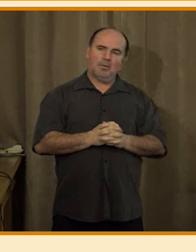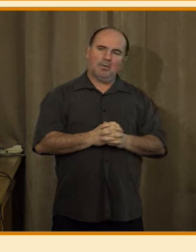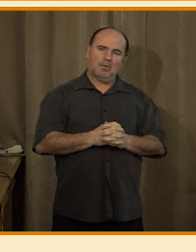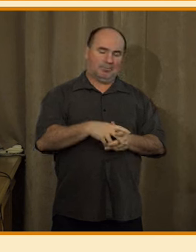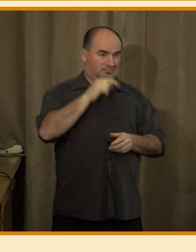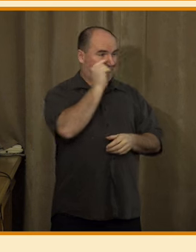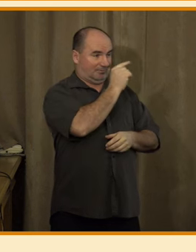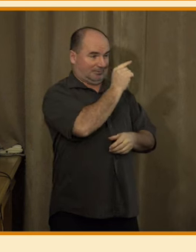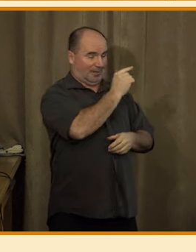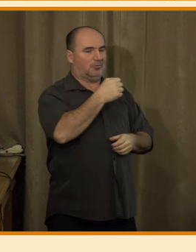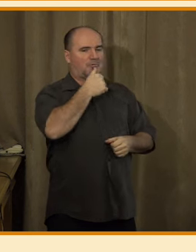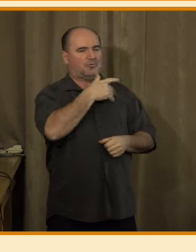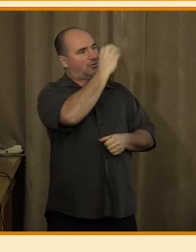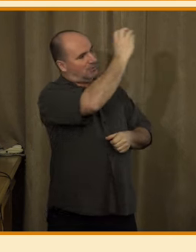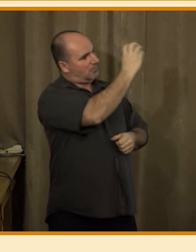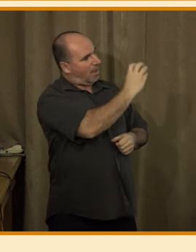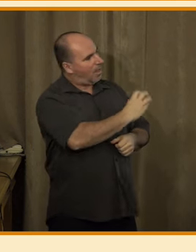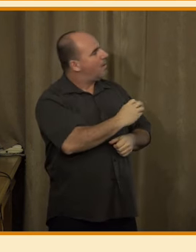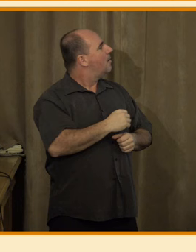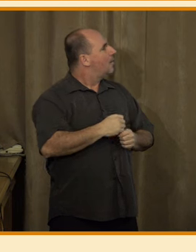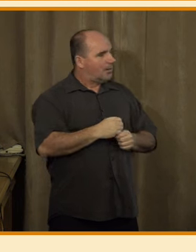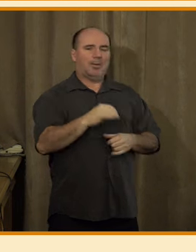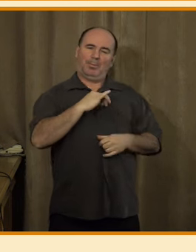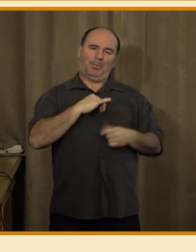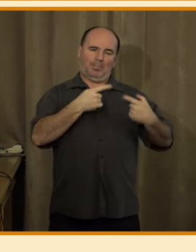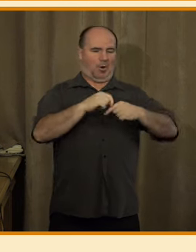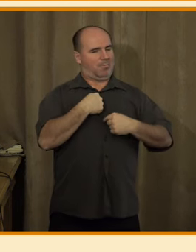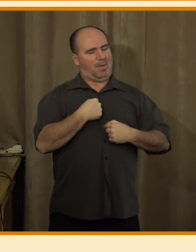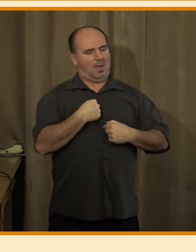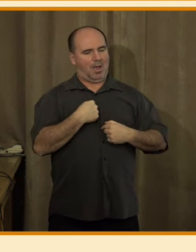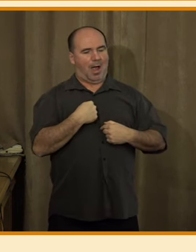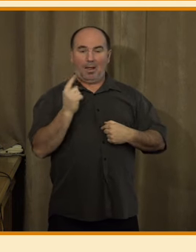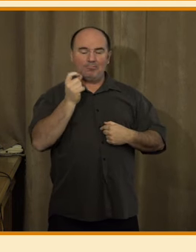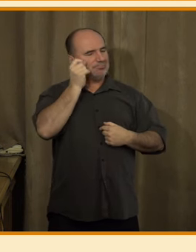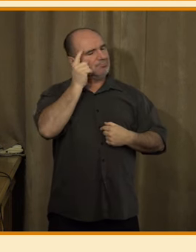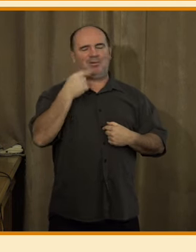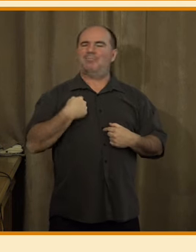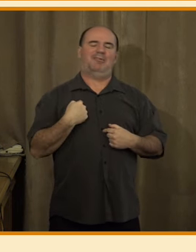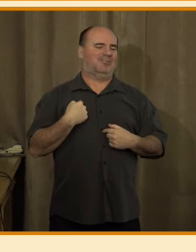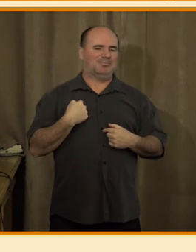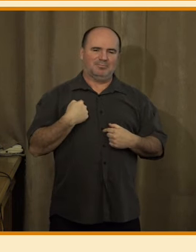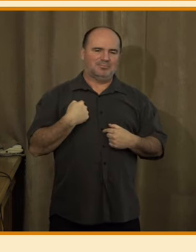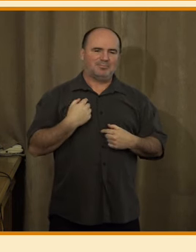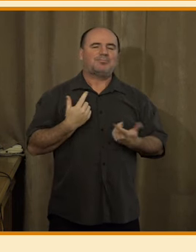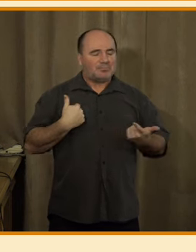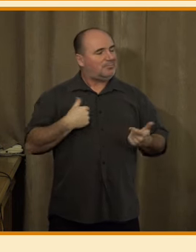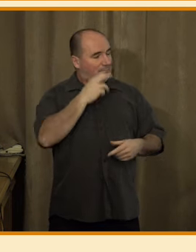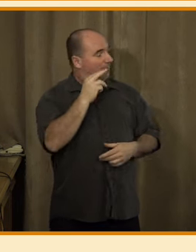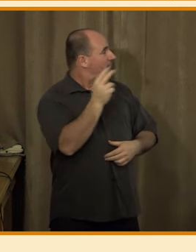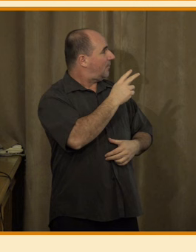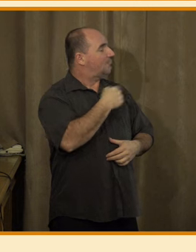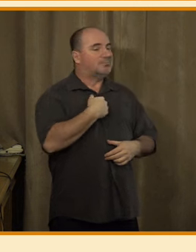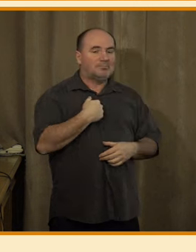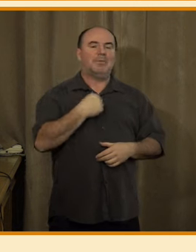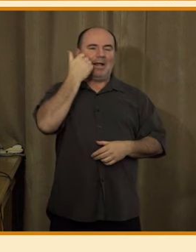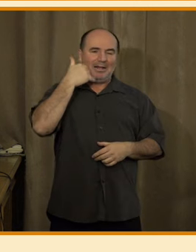Tahle čísla pro mě také byla zajímavá, ale nikoli překvapivá. Pokud se na ně podíváme, tak vlastně vidíme,